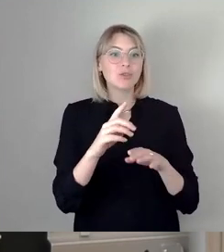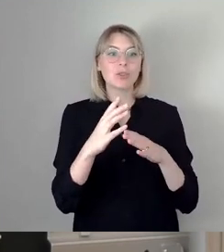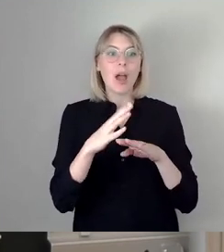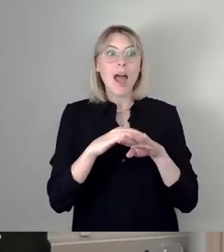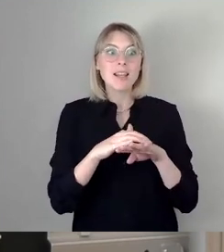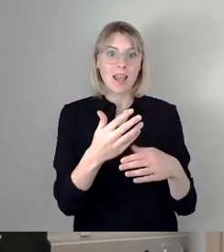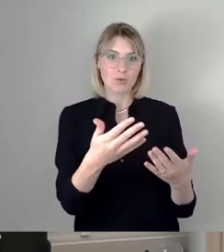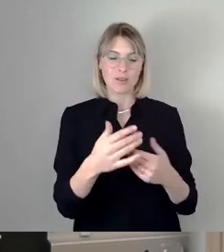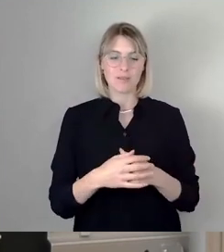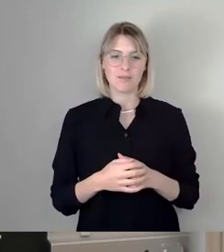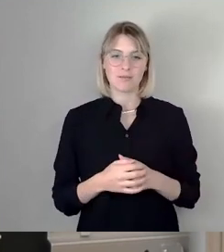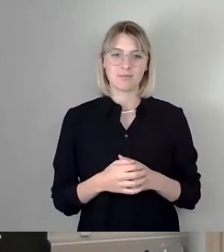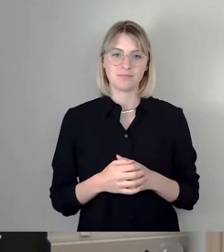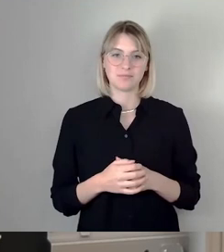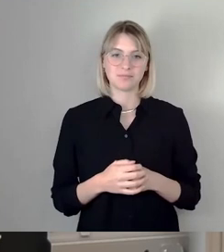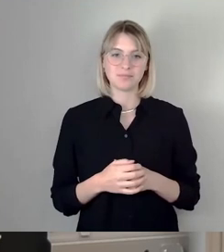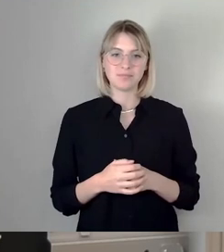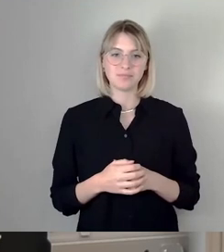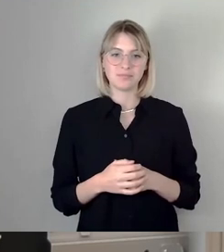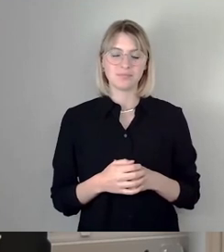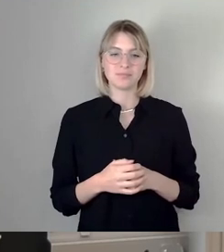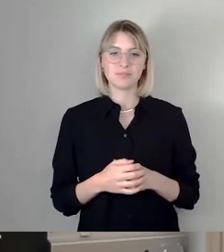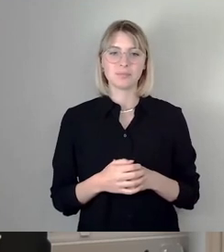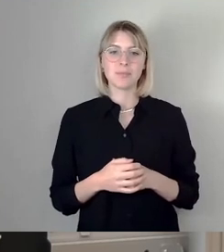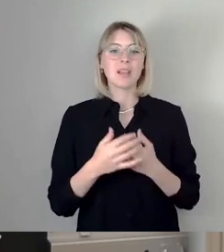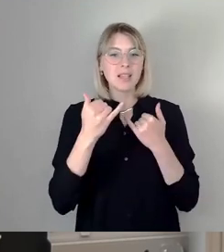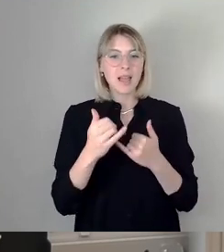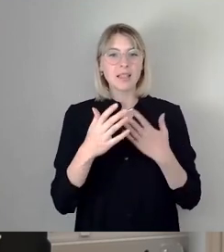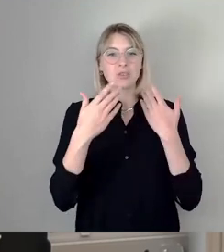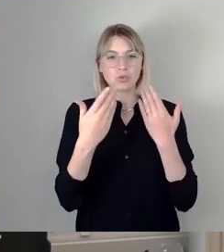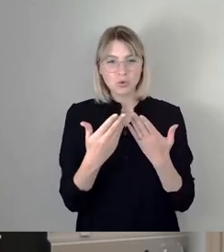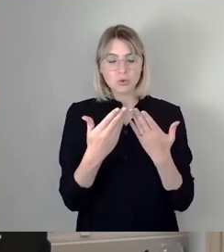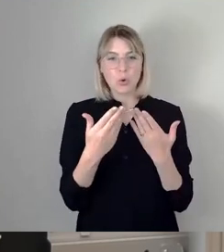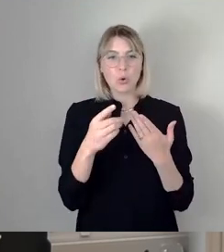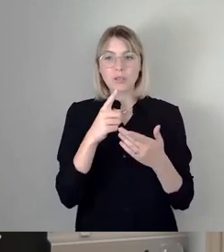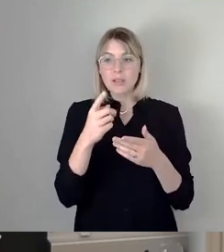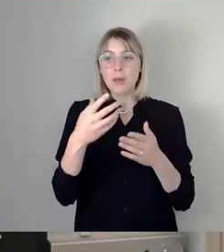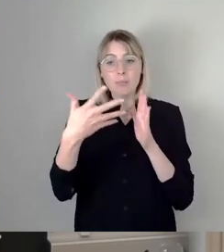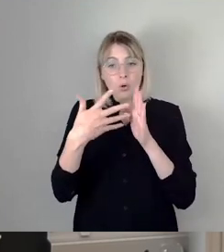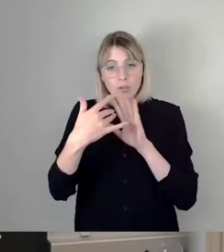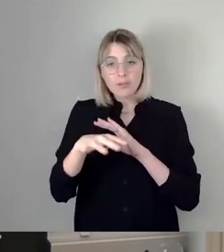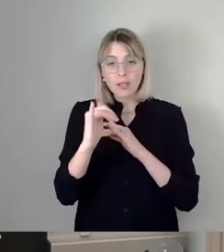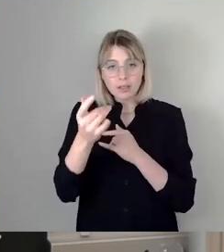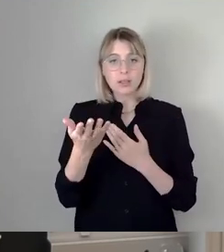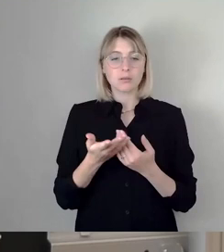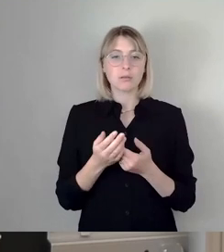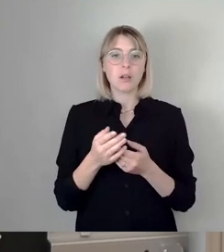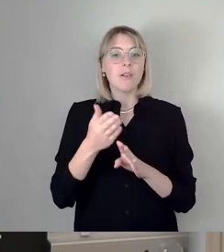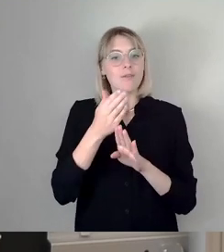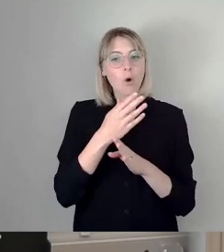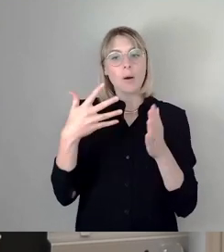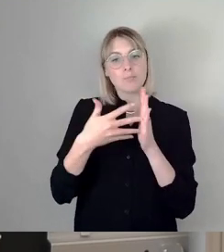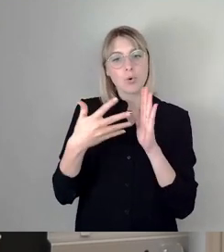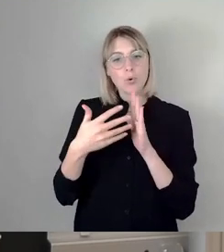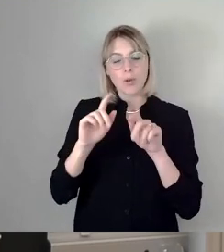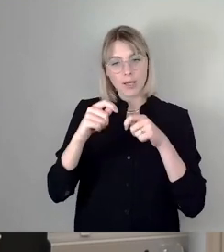Ja, also wenn wir jetzt anfangen, diese Variante, die ist nicht geprüft worden. Wir haben jetzt im Prinzip ein Vorprüfergebnis und da wird man